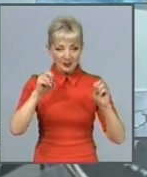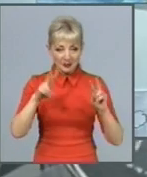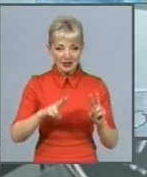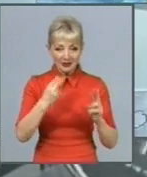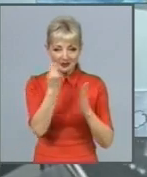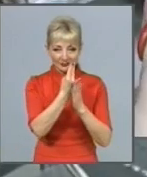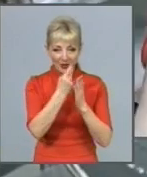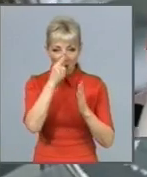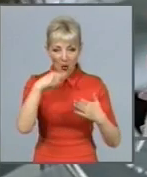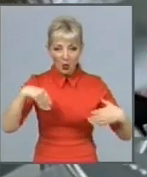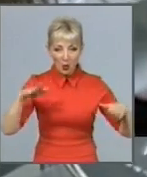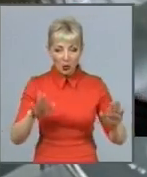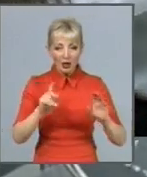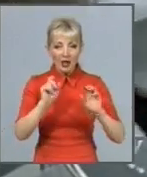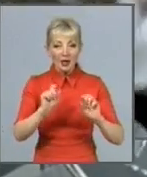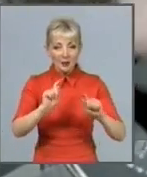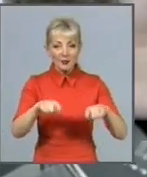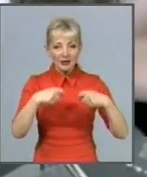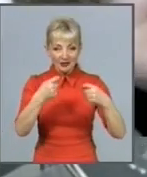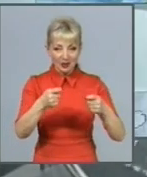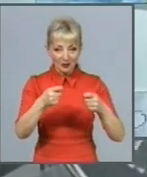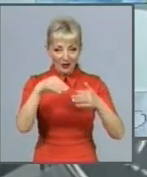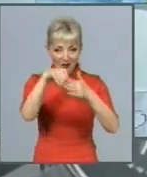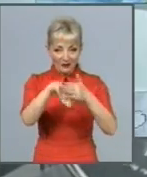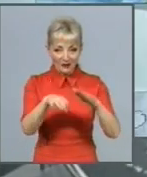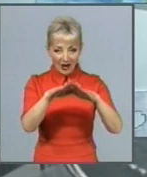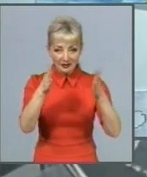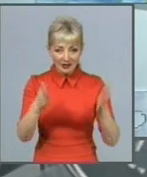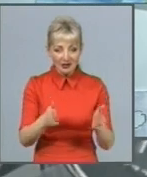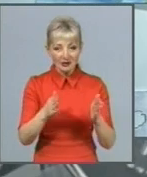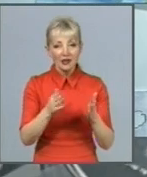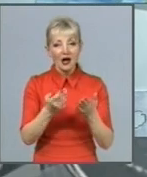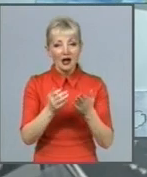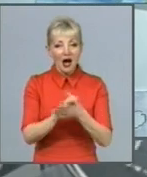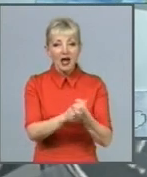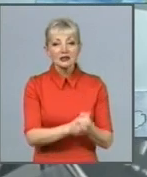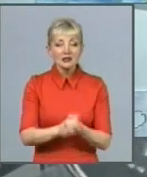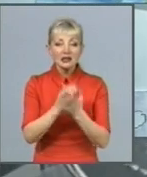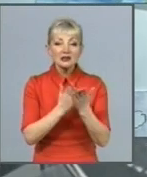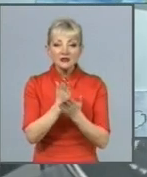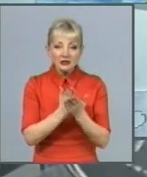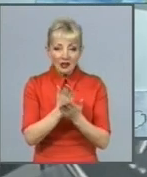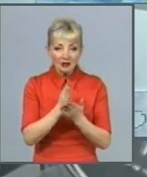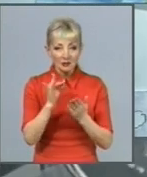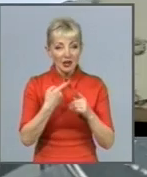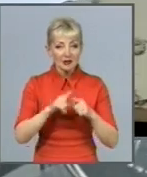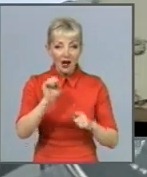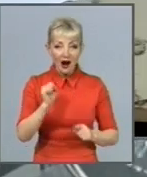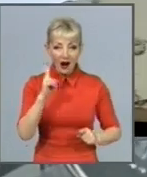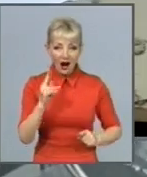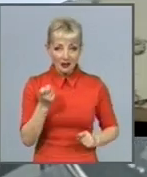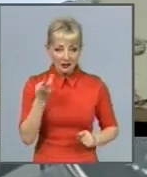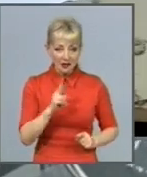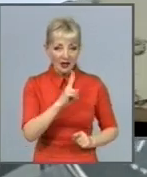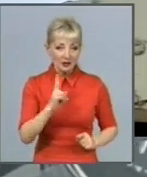госпіталям, асоціаціям ветеранів, декільком спілкам. І ця акція є найбільш такою, яку бойці завжди згадують.